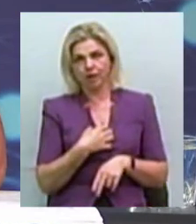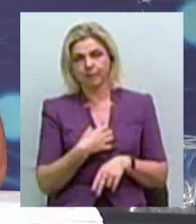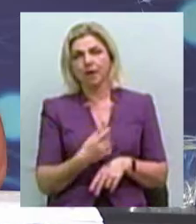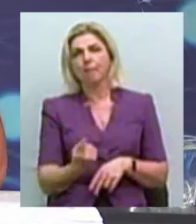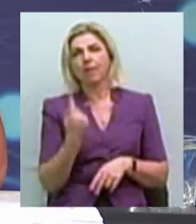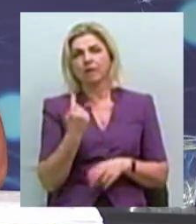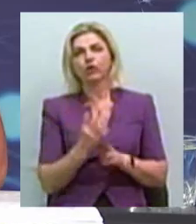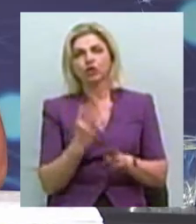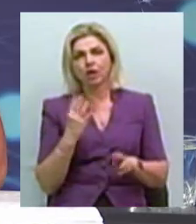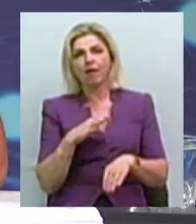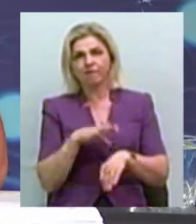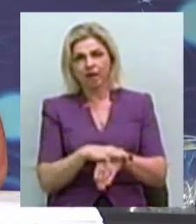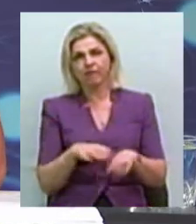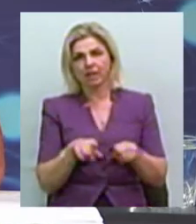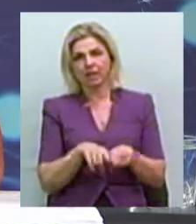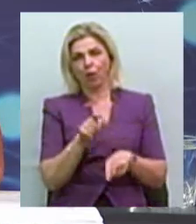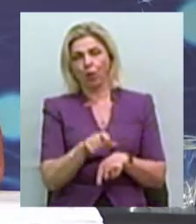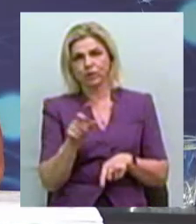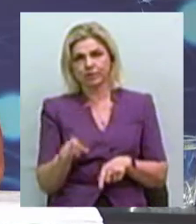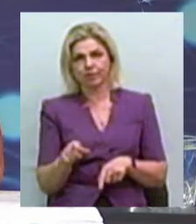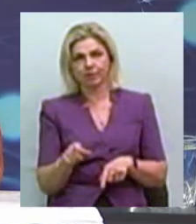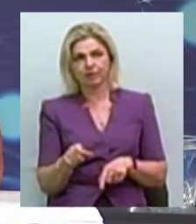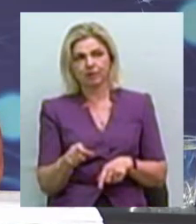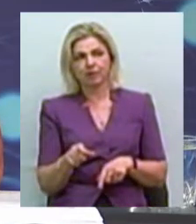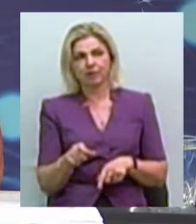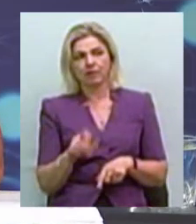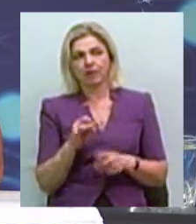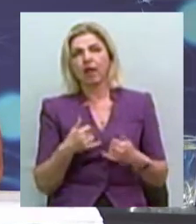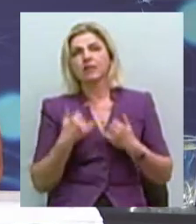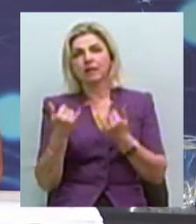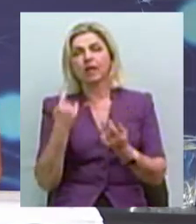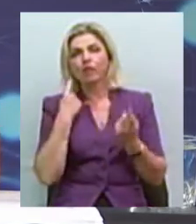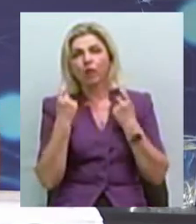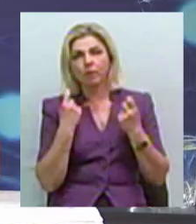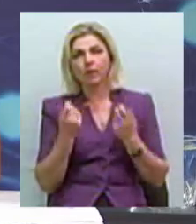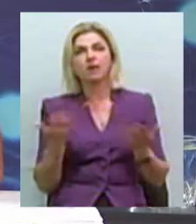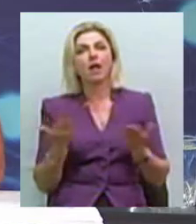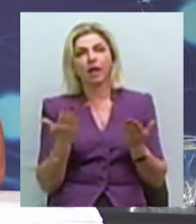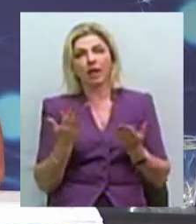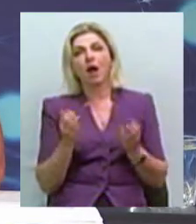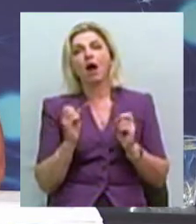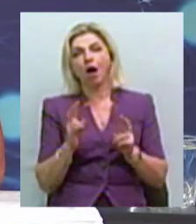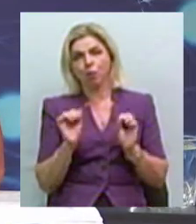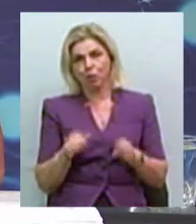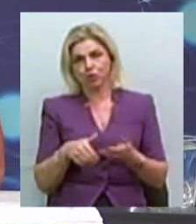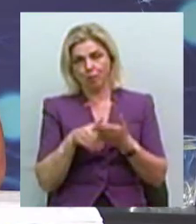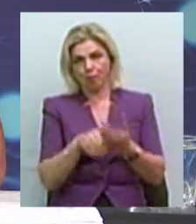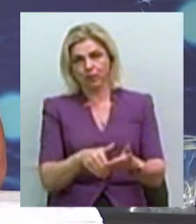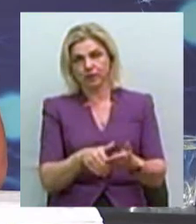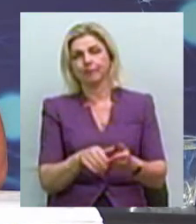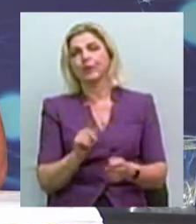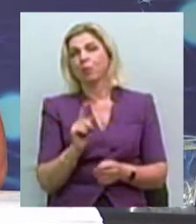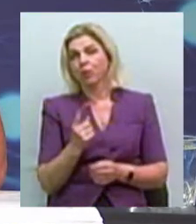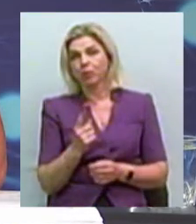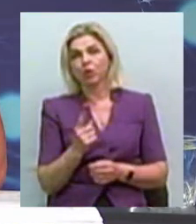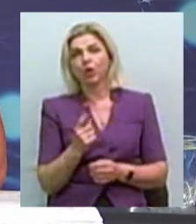в першу чергу, це виявлення таких осіб і, скажімо так, да, надання інформації про те, яким чином ми можемо допомогти. Тому що, як правило,